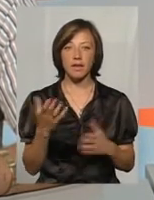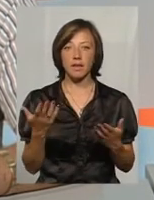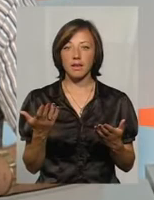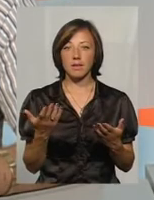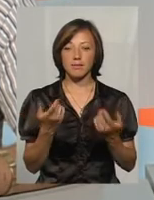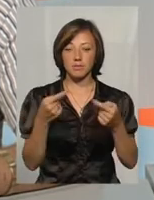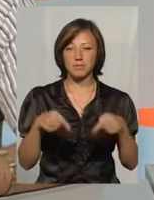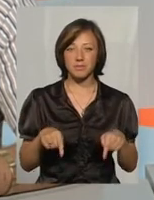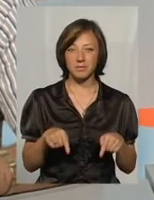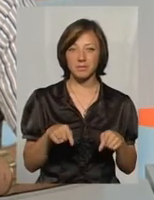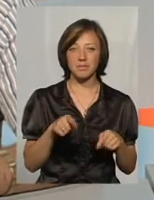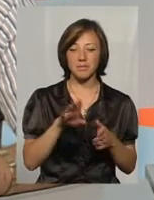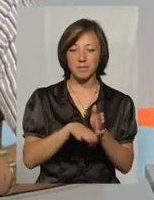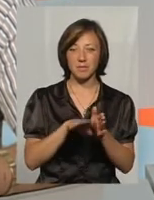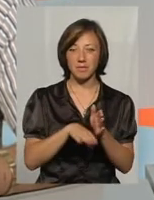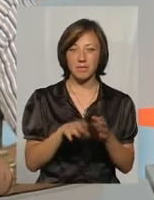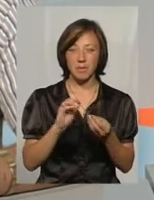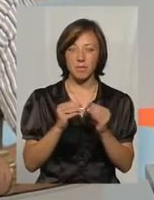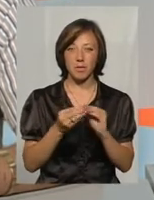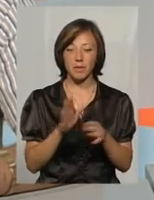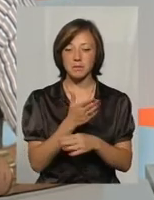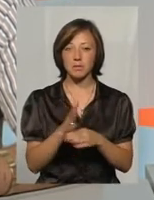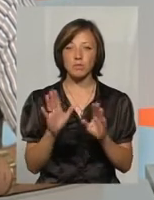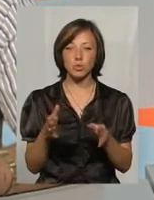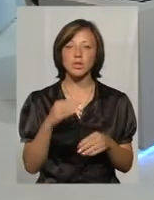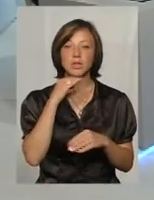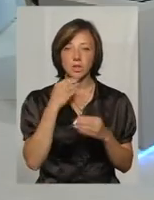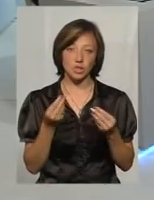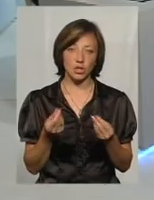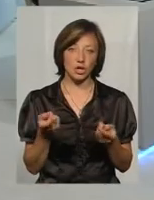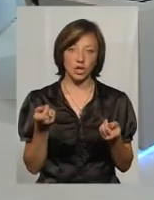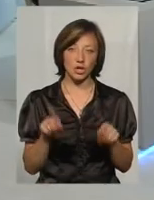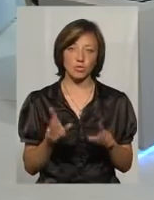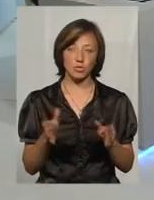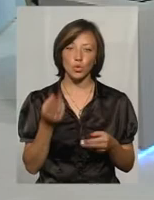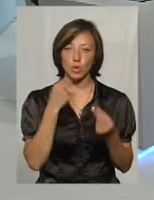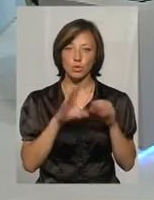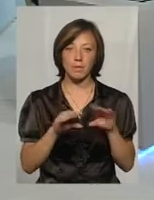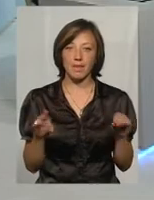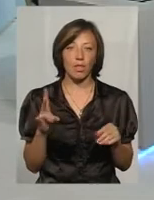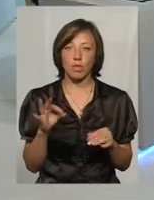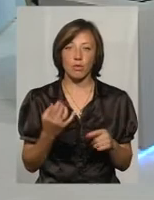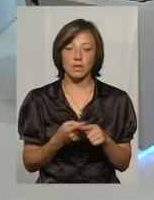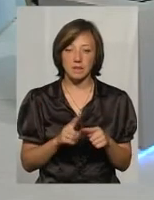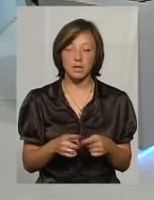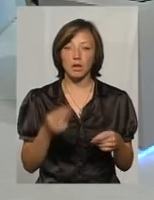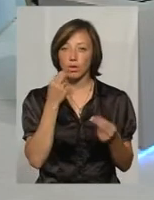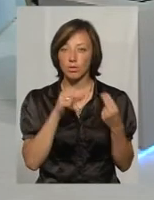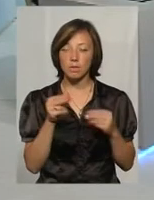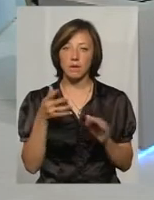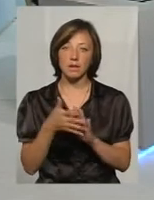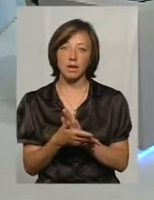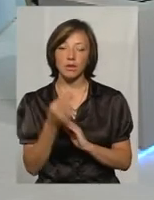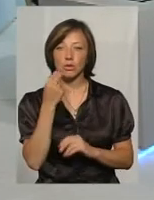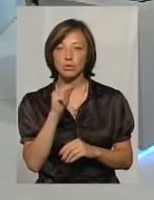які со временем при розпределіні буде достаточна денег. Звісно, купимо лучші матраси, але зараз їх цілесообразні потратити